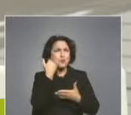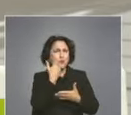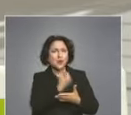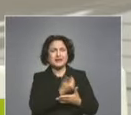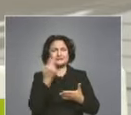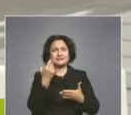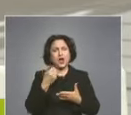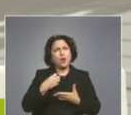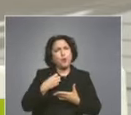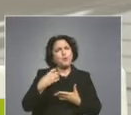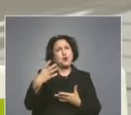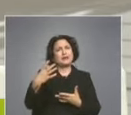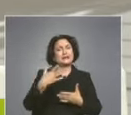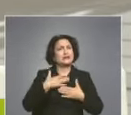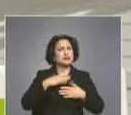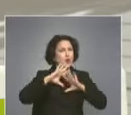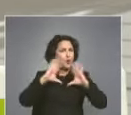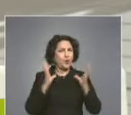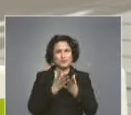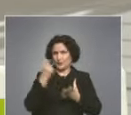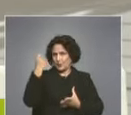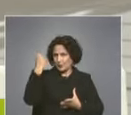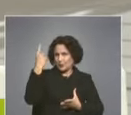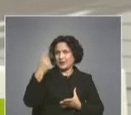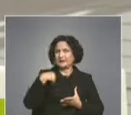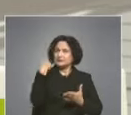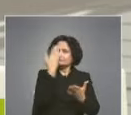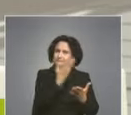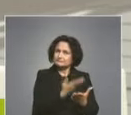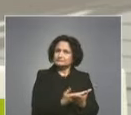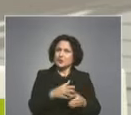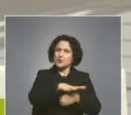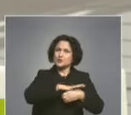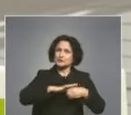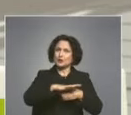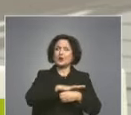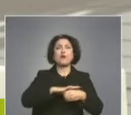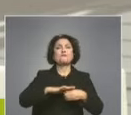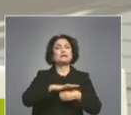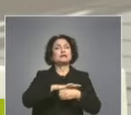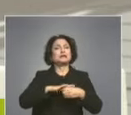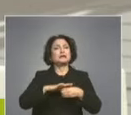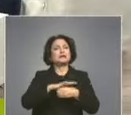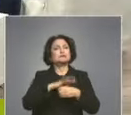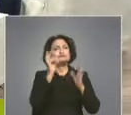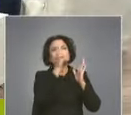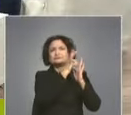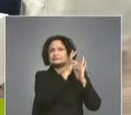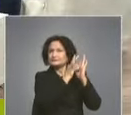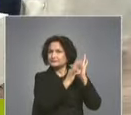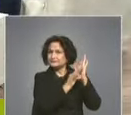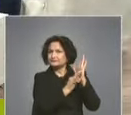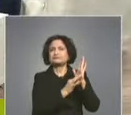обогатие нашата обща култура и да ни предостави някои основни пунктове в